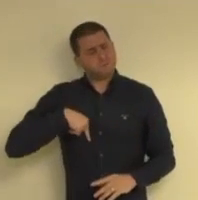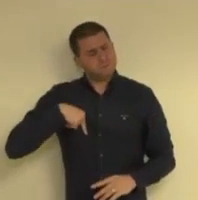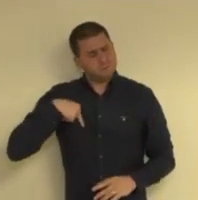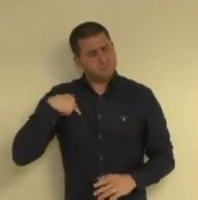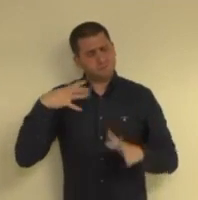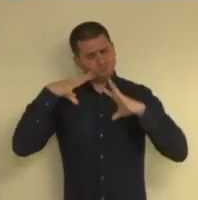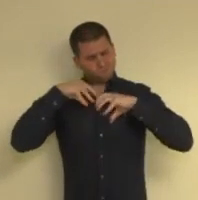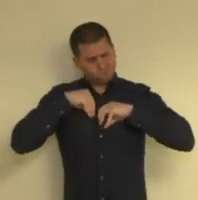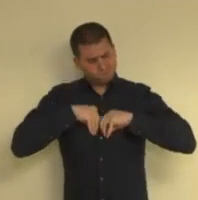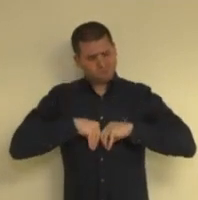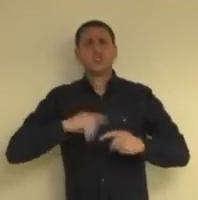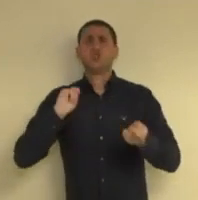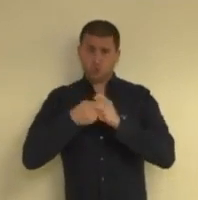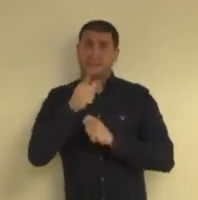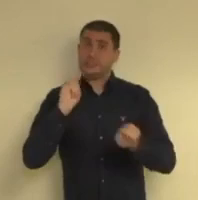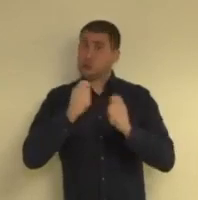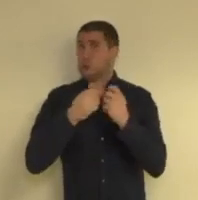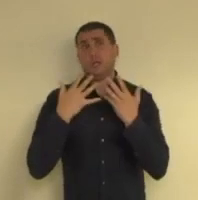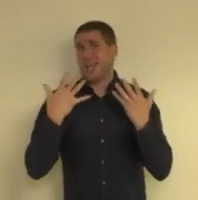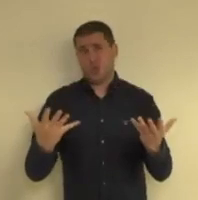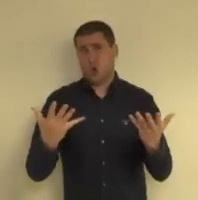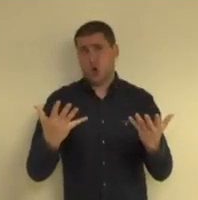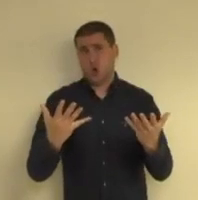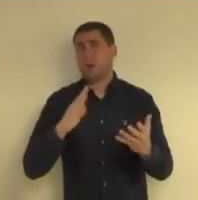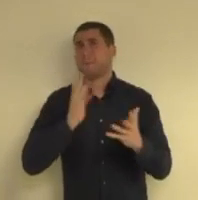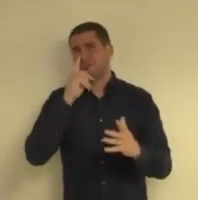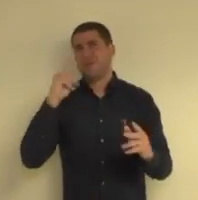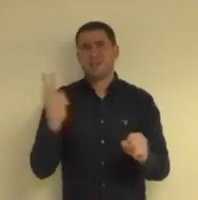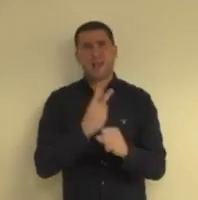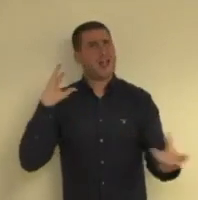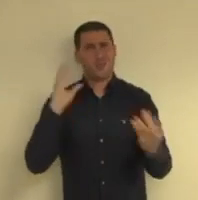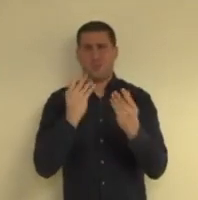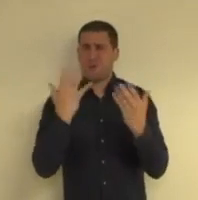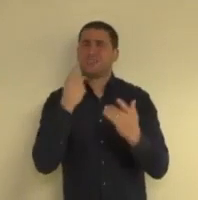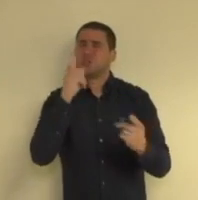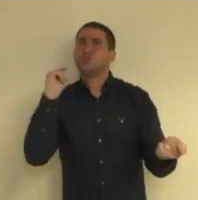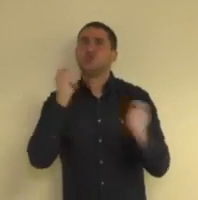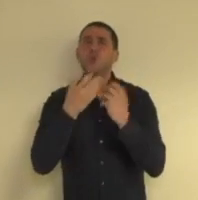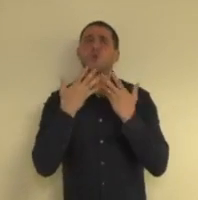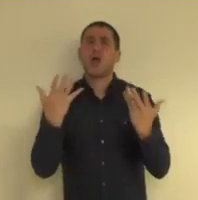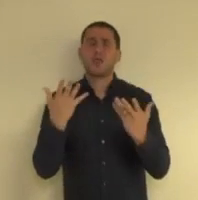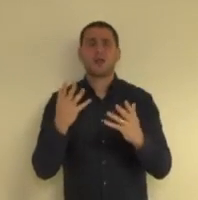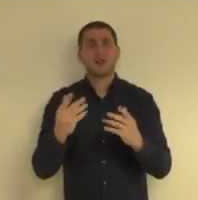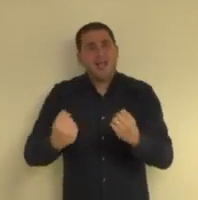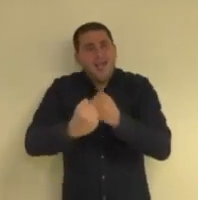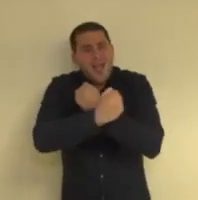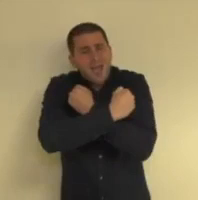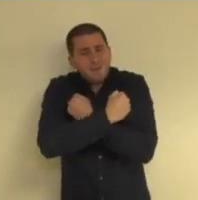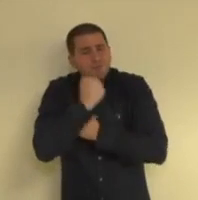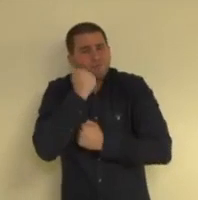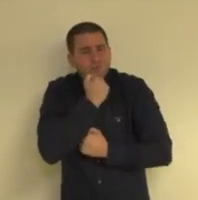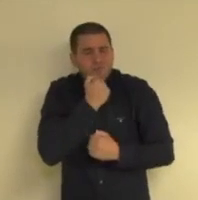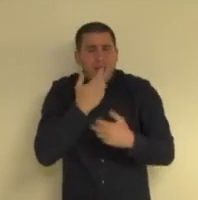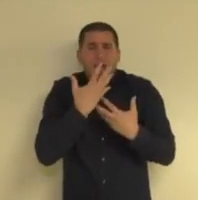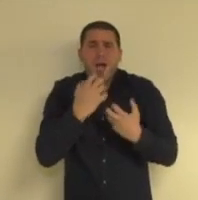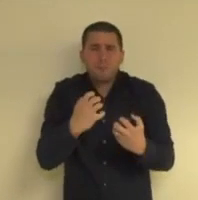זמן להפנים את השינוי הזה זה שינוי אדיר מול כל מה שהתרגענו אליו זה שינוי אדיר מלחבק ולהתקרב